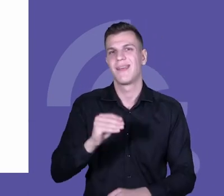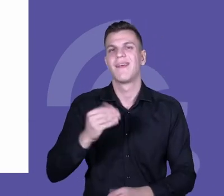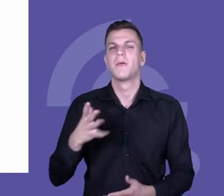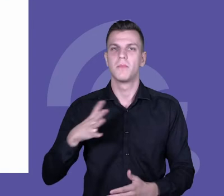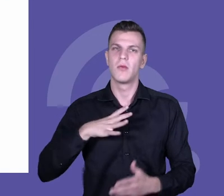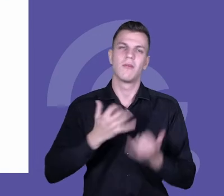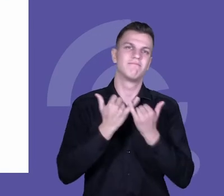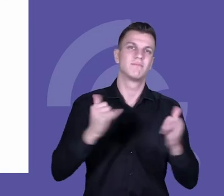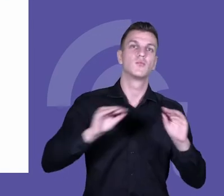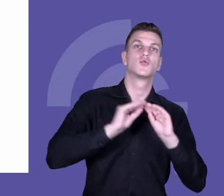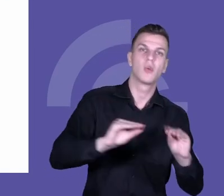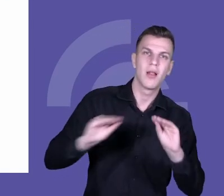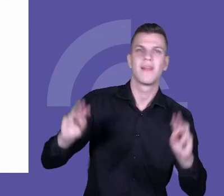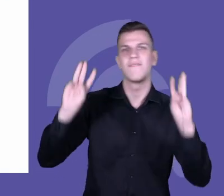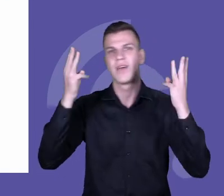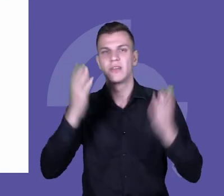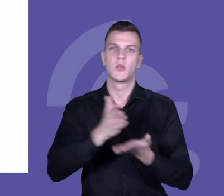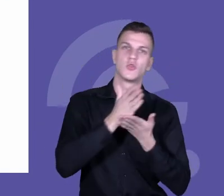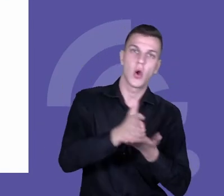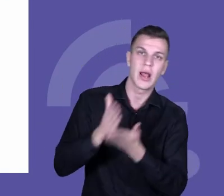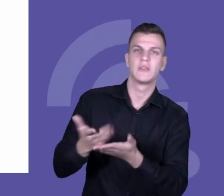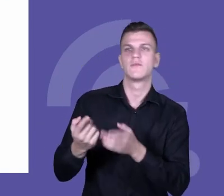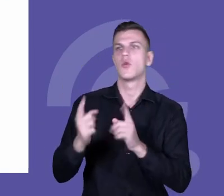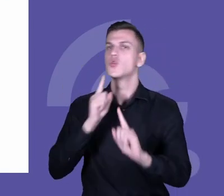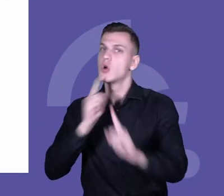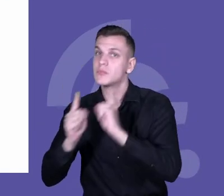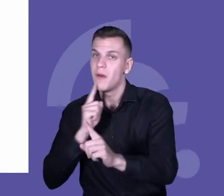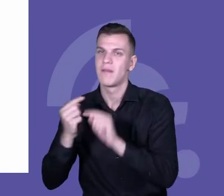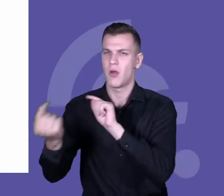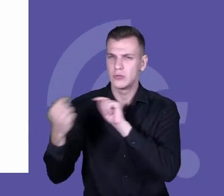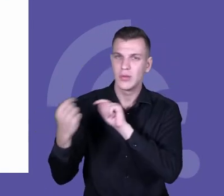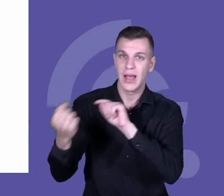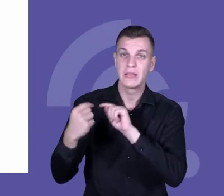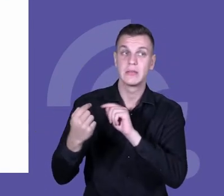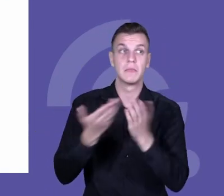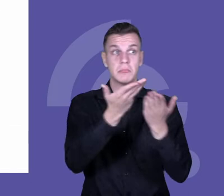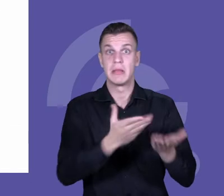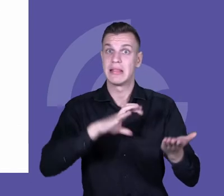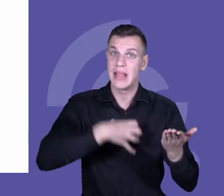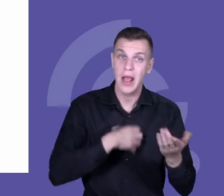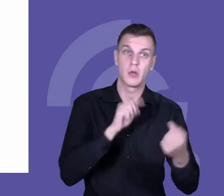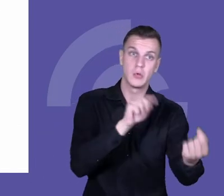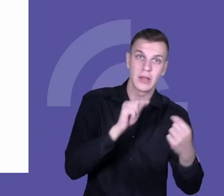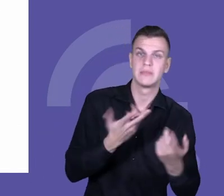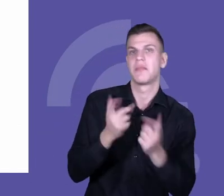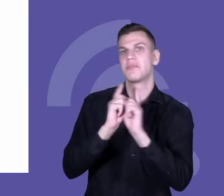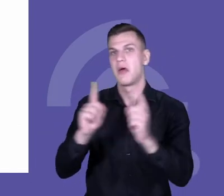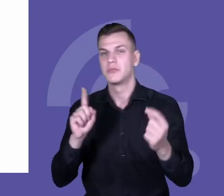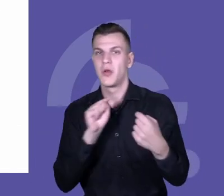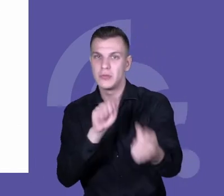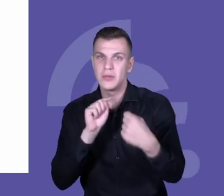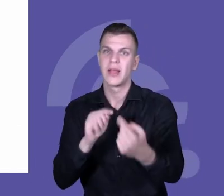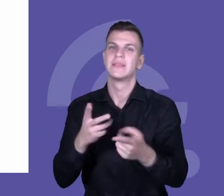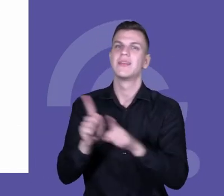stacjonarne warsztaty, doradztwo, konsultacje zarówno dla dyrektorów, jak i nauczycieli. To był rozwój przestrzeni,